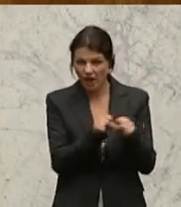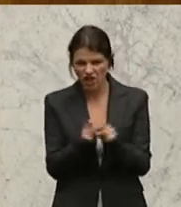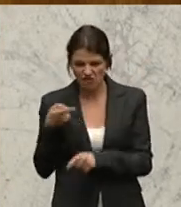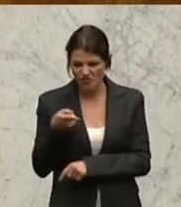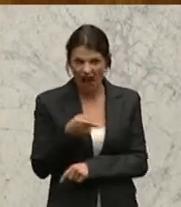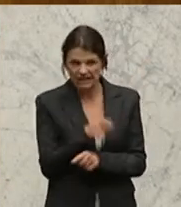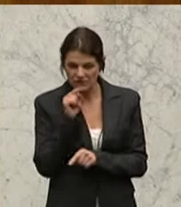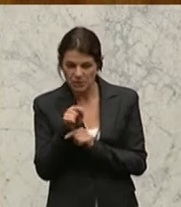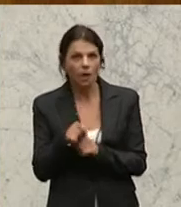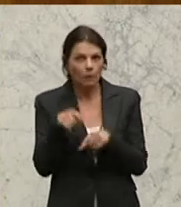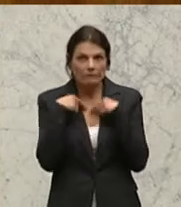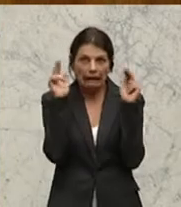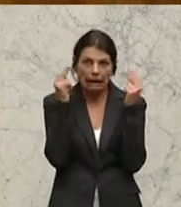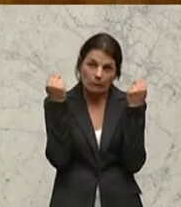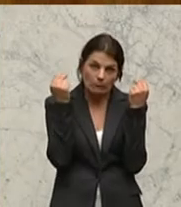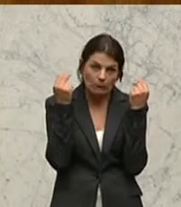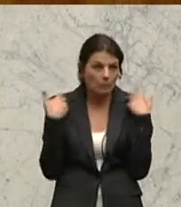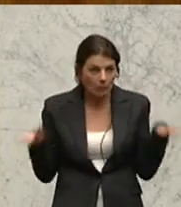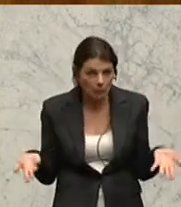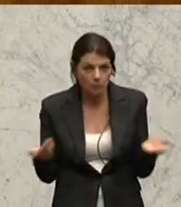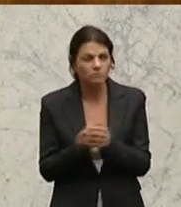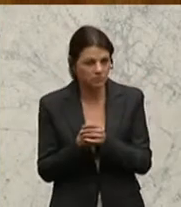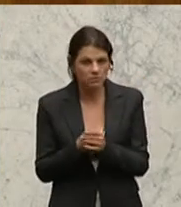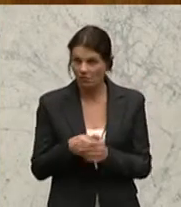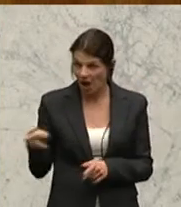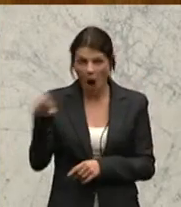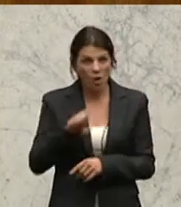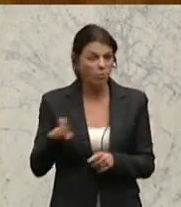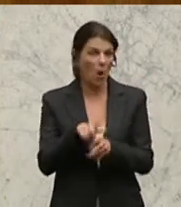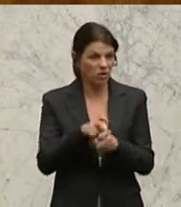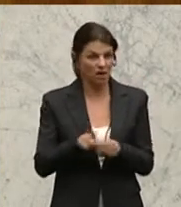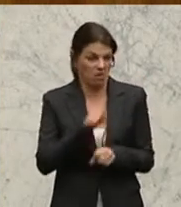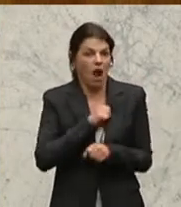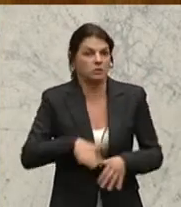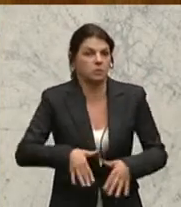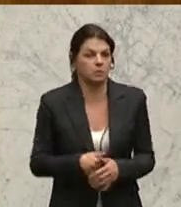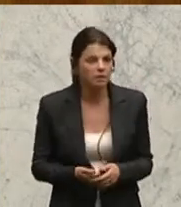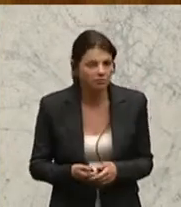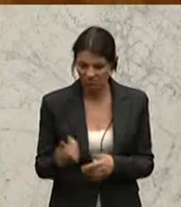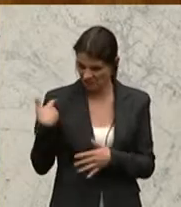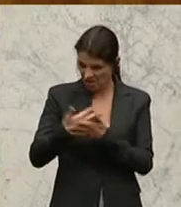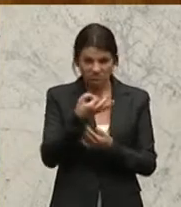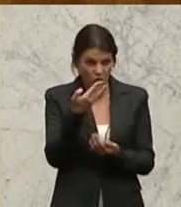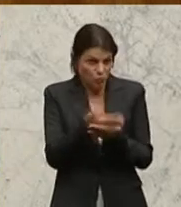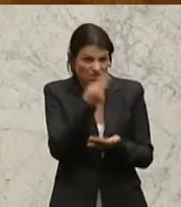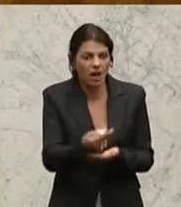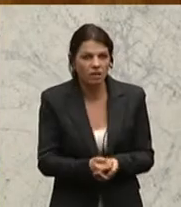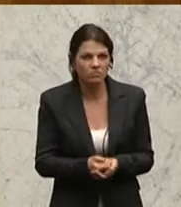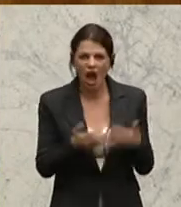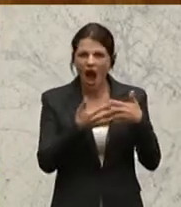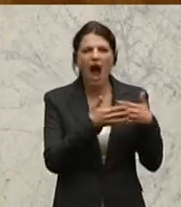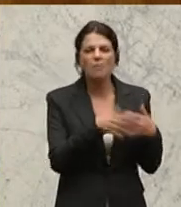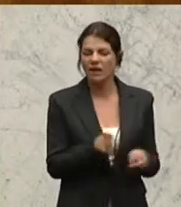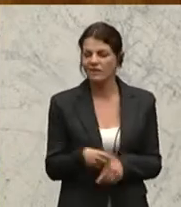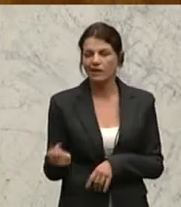und Europa und Österreich zittert. Das ist das, was wir die letzten Tage erlebt haben. Die USA schnippen mit den Fingern